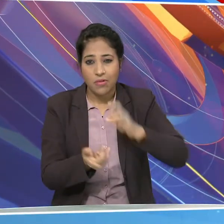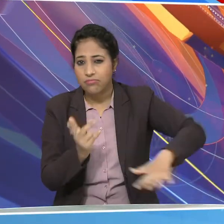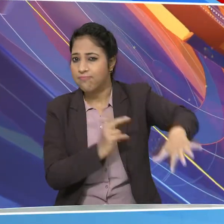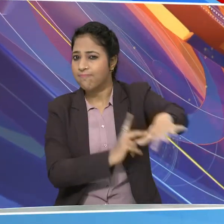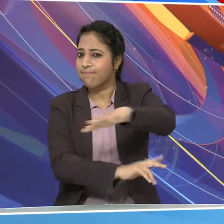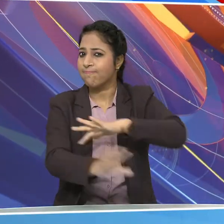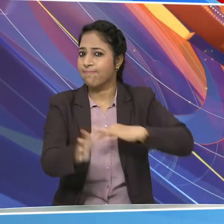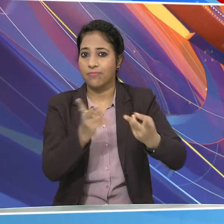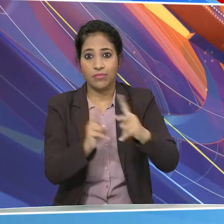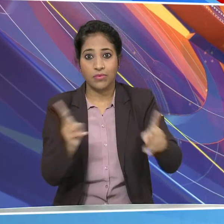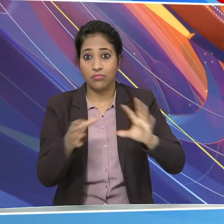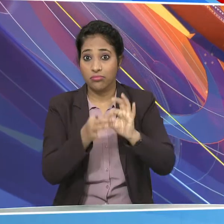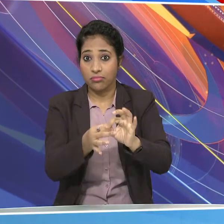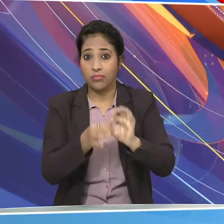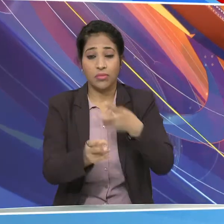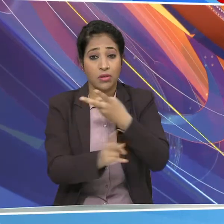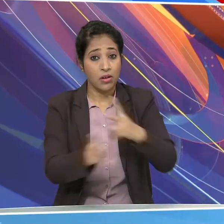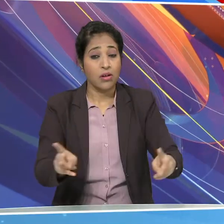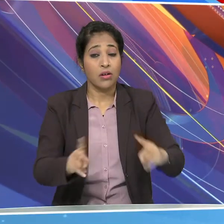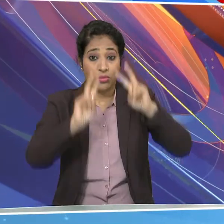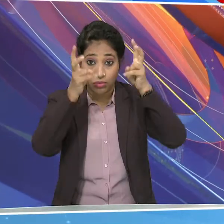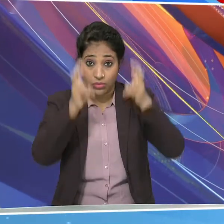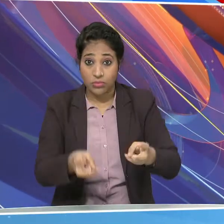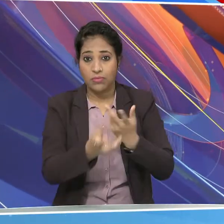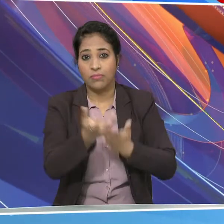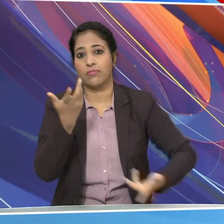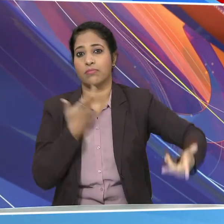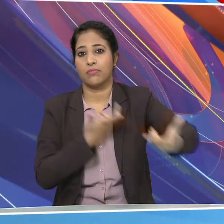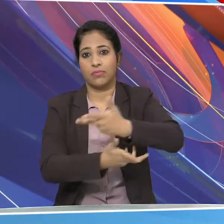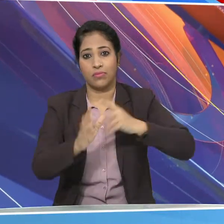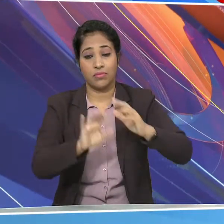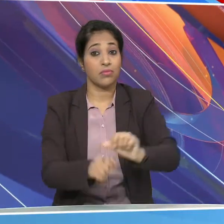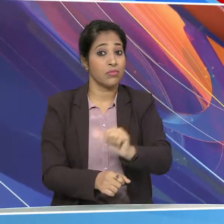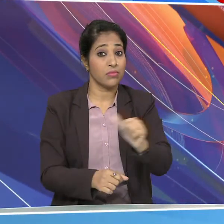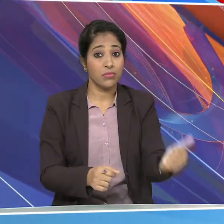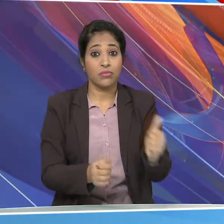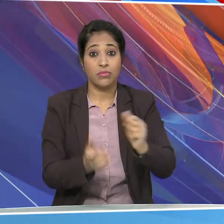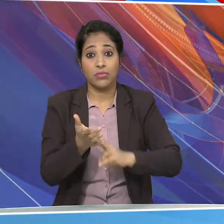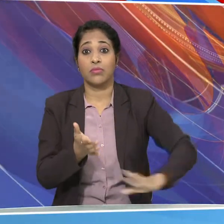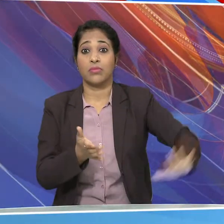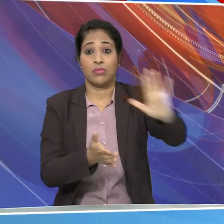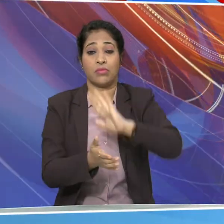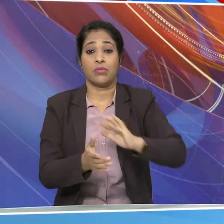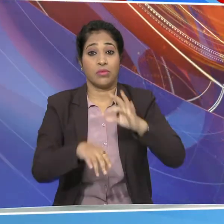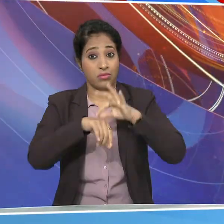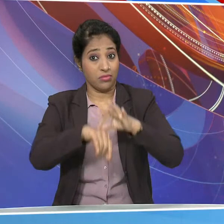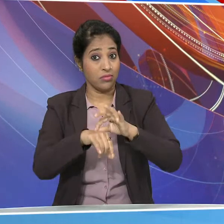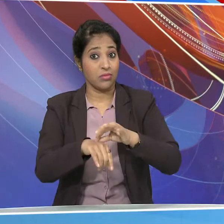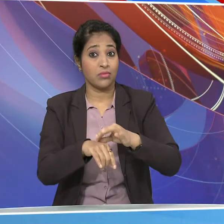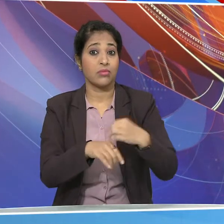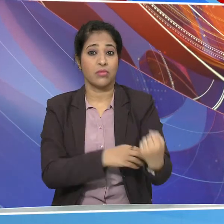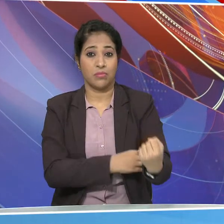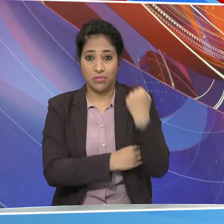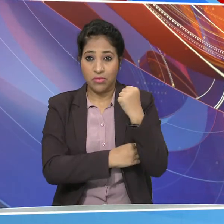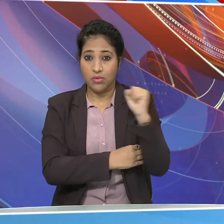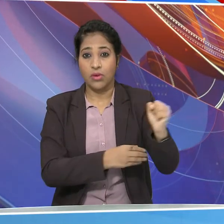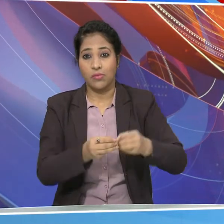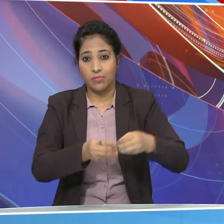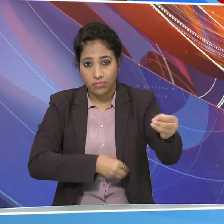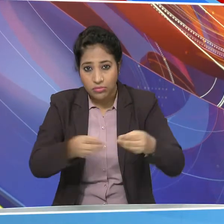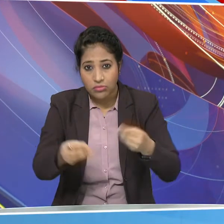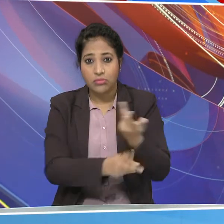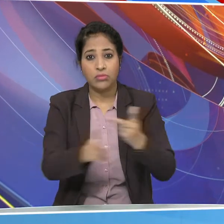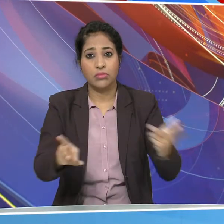परिवर्टन से संबंधित उपविशे पर भी चर्चा की जाएगी इसके अतरिक्त राश्रिय मानवधिकार आयोग वेवसाई